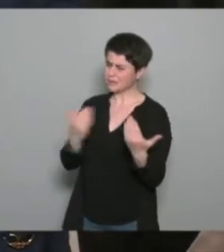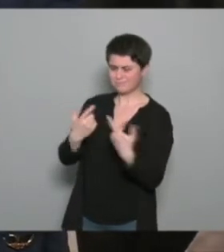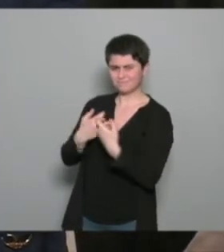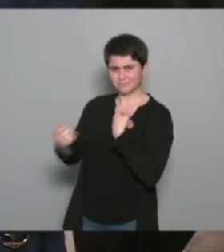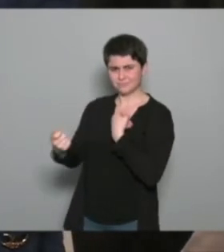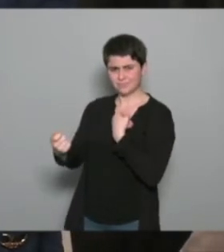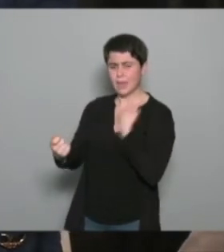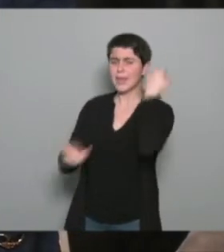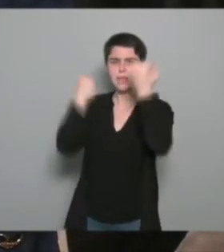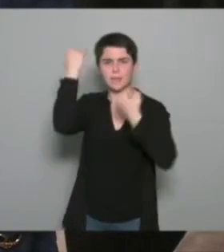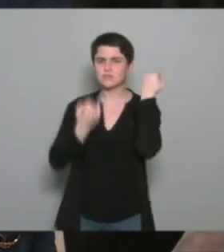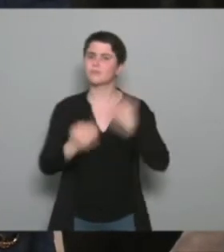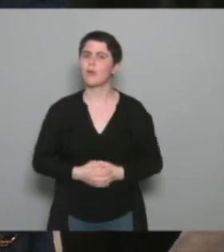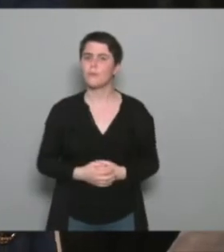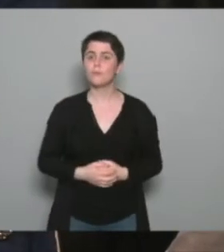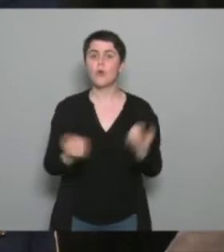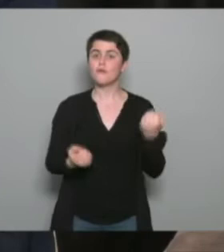perdez des points dans votre permis de conduire